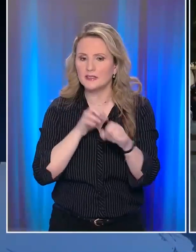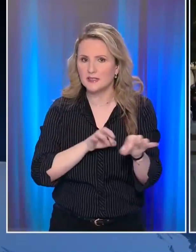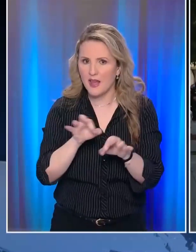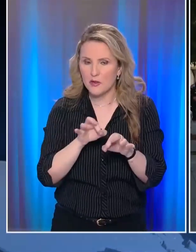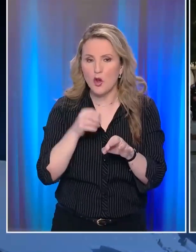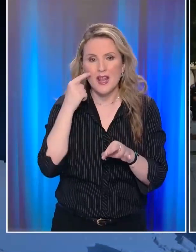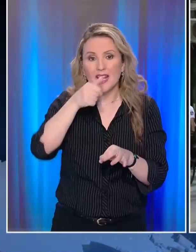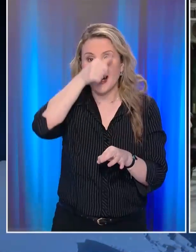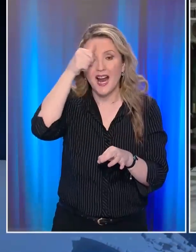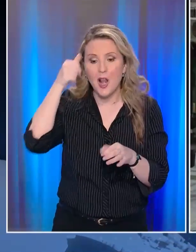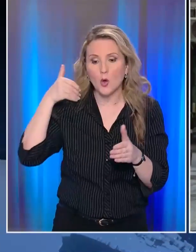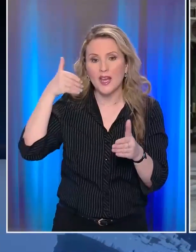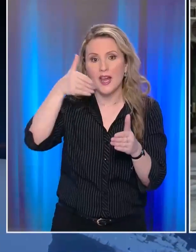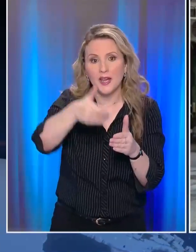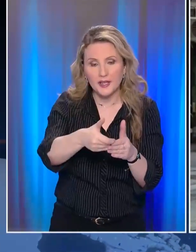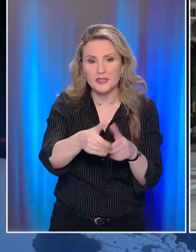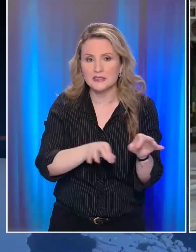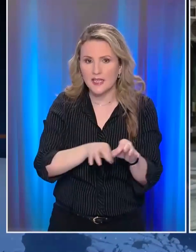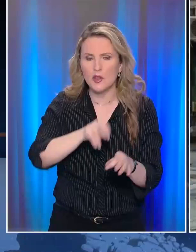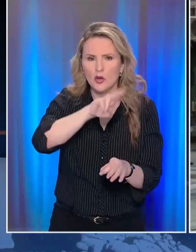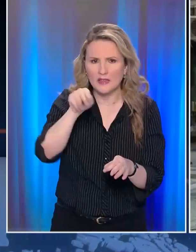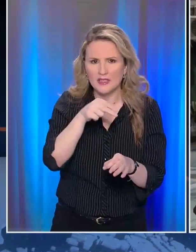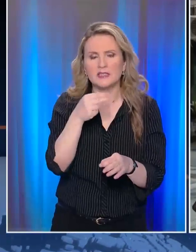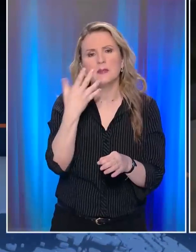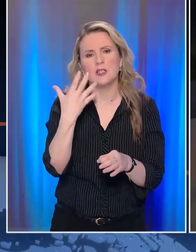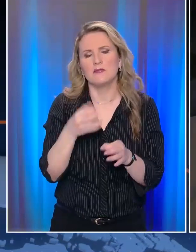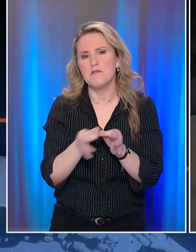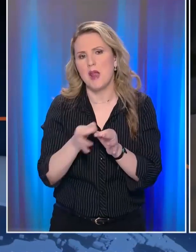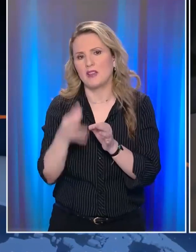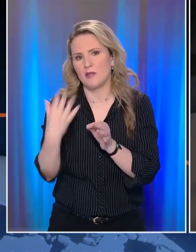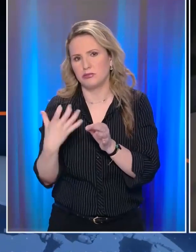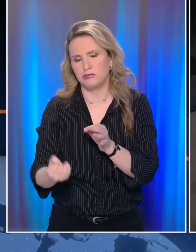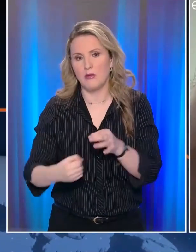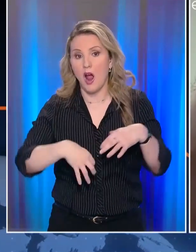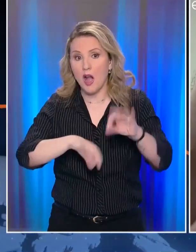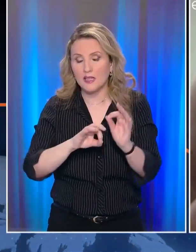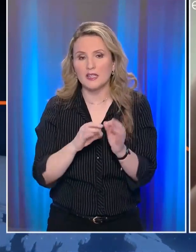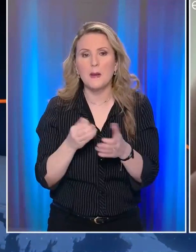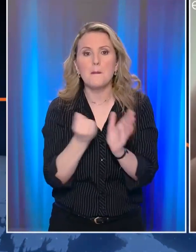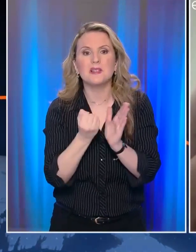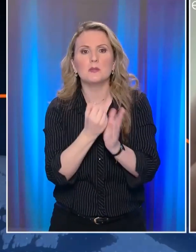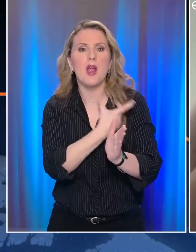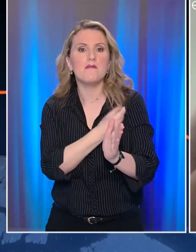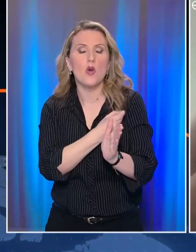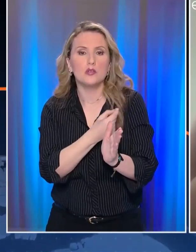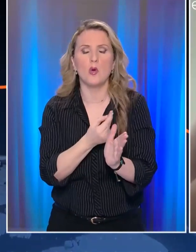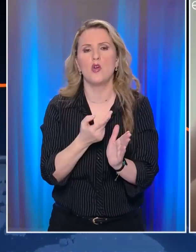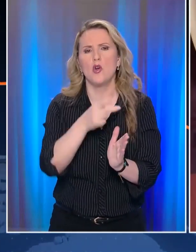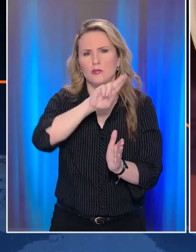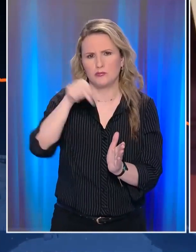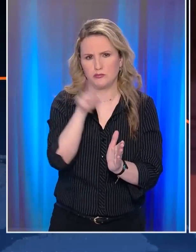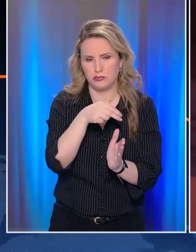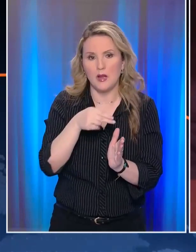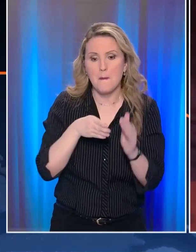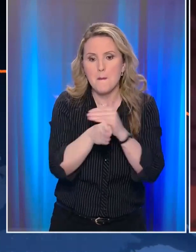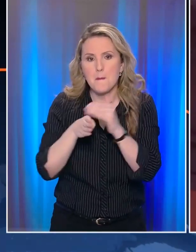χειορίζονται το καλοκαίρι οπότε και αναμένεται να έχουν καταργηθεί όλοι οι περιορισμοί Η αρχή θα γίνει με την κατάργηση του πιστοποιητικού εμβολιασμού για την είσοδο